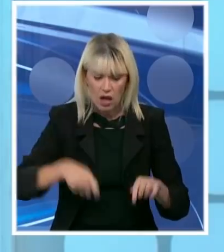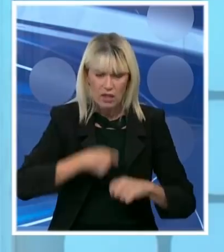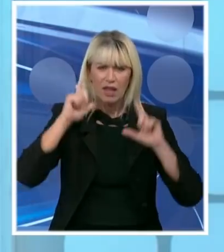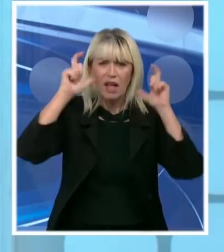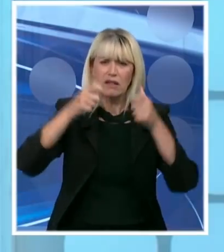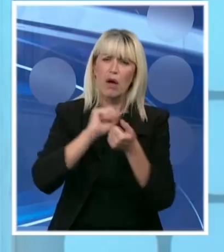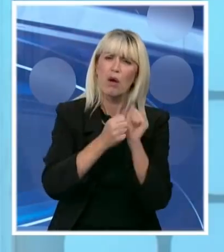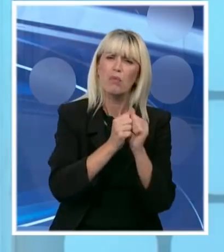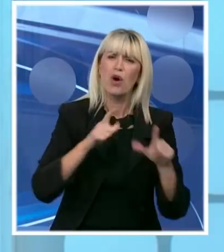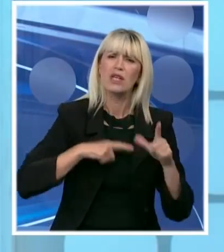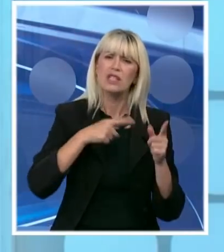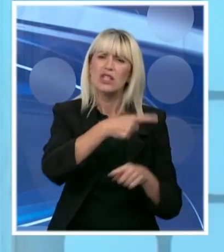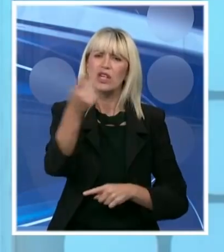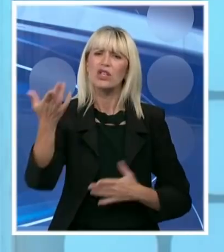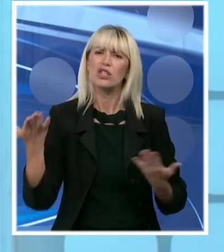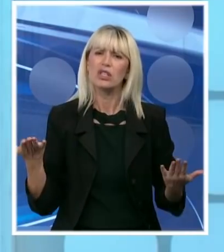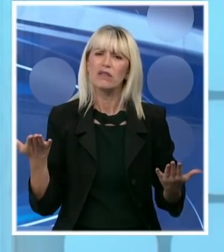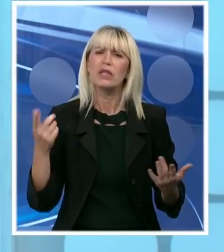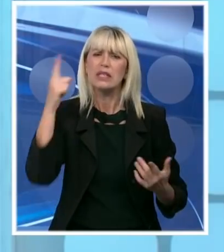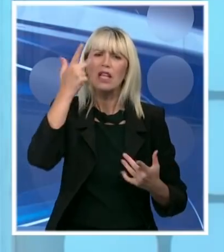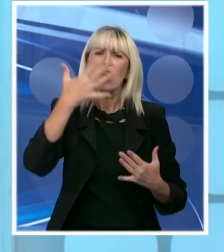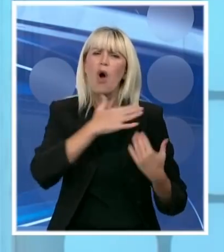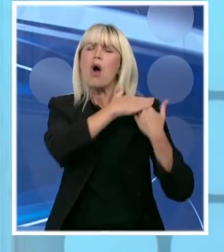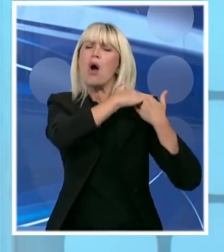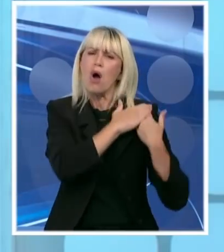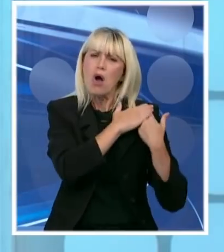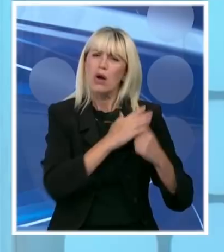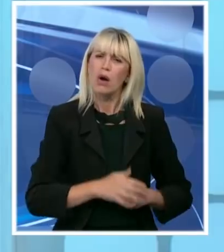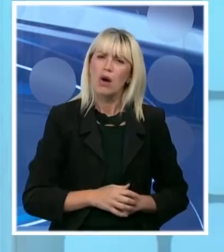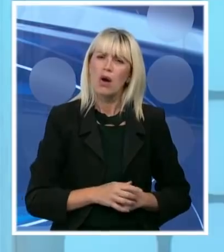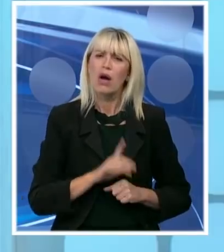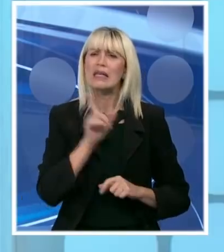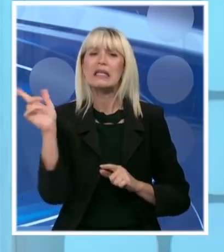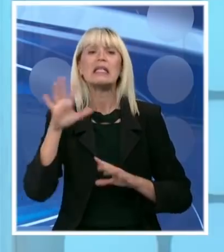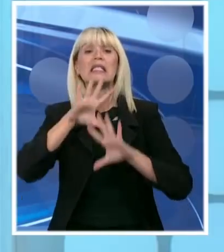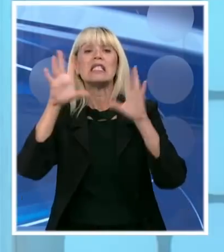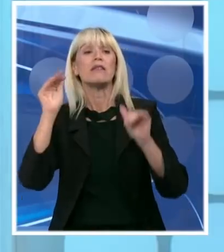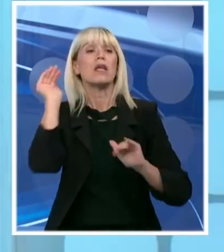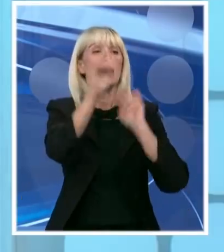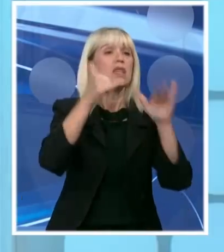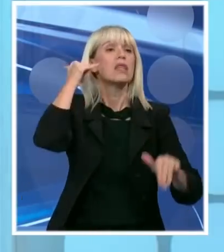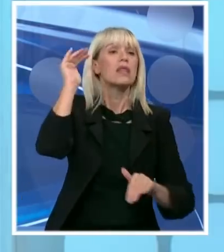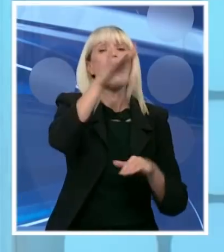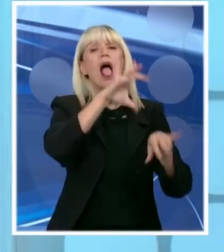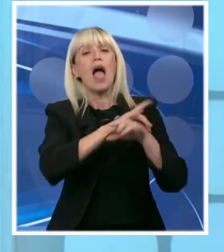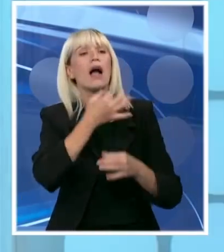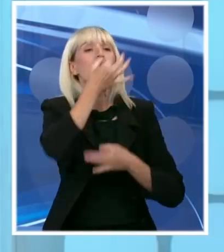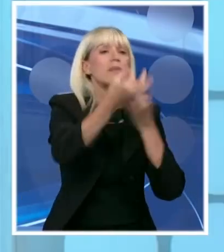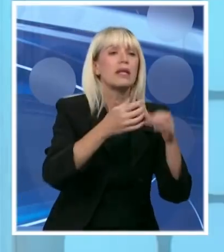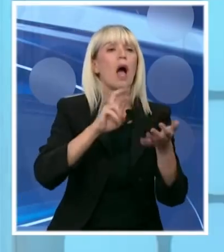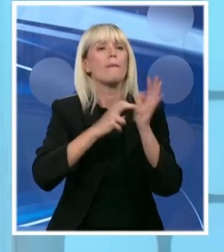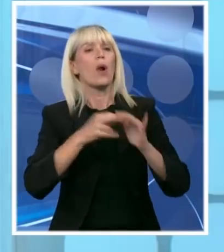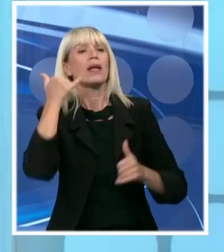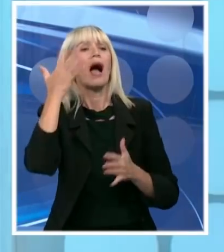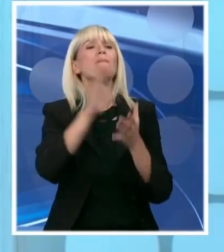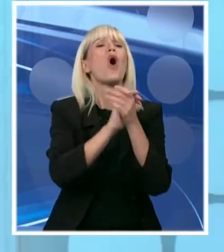Bori se za živote ljudi. Znate li kakav je pritisak na njega? Nema koga ne zove od političara, lekara, svih koji negde